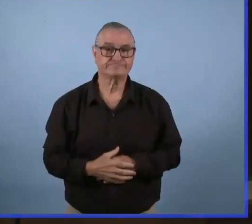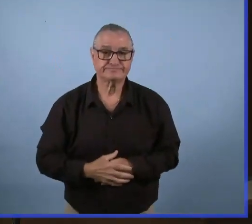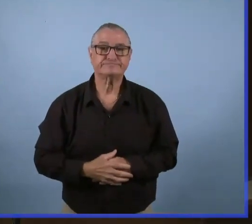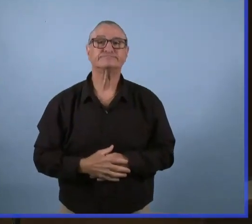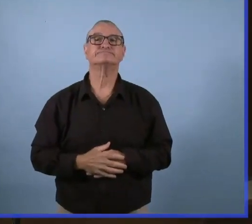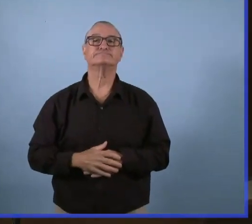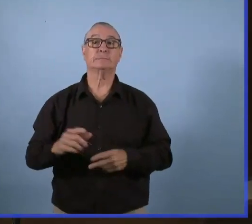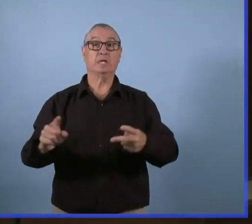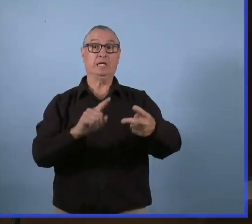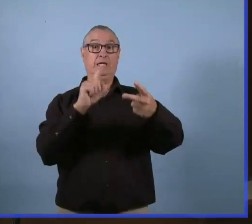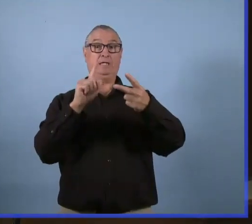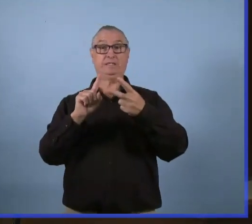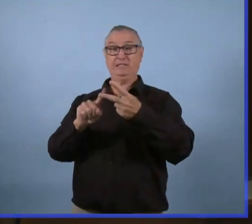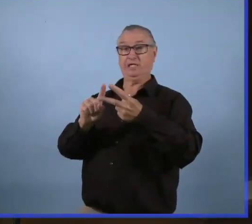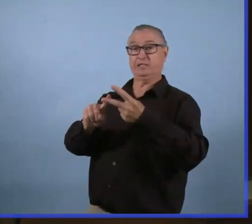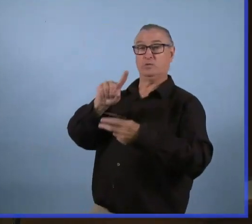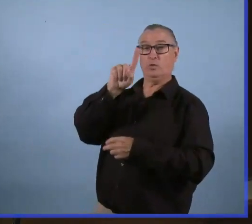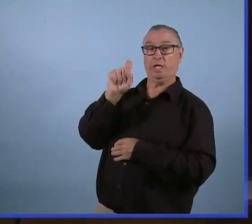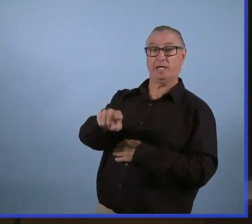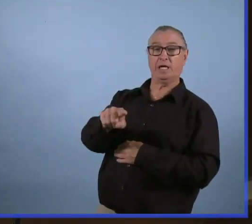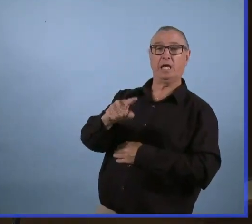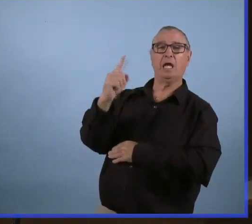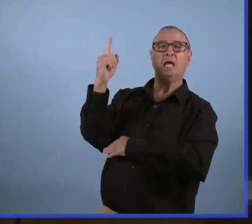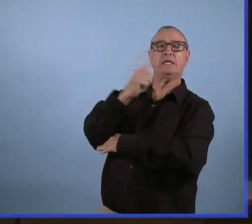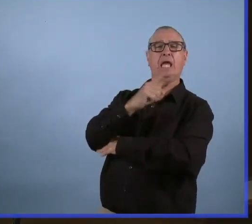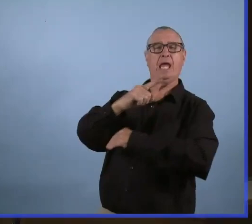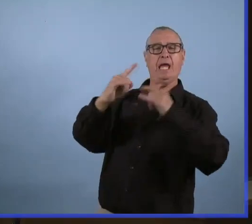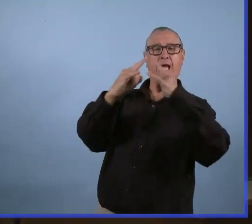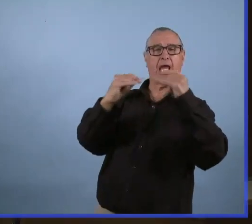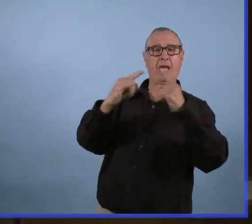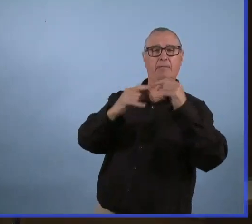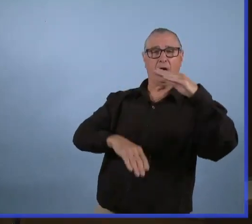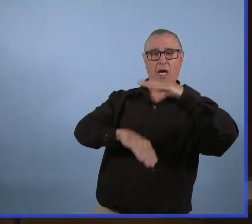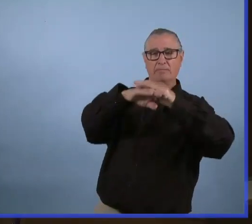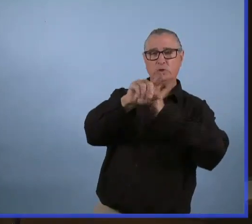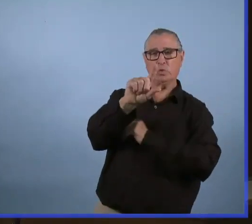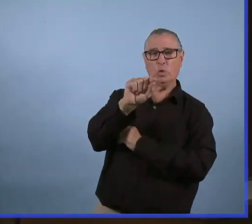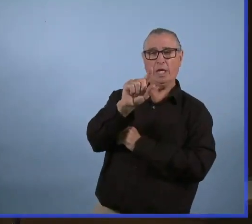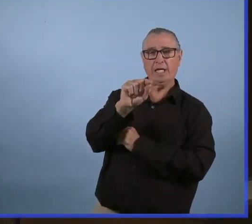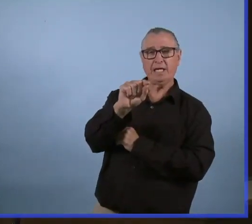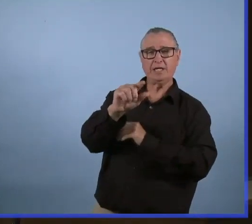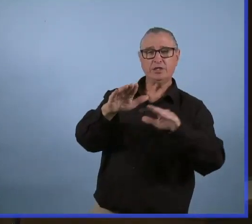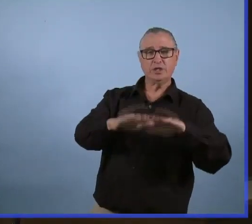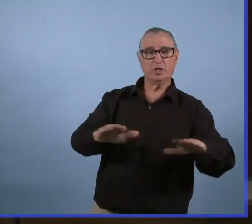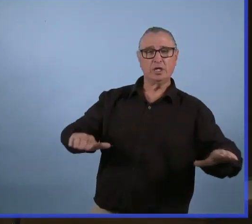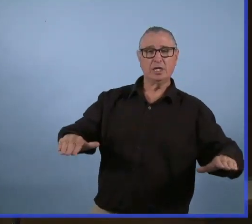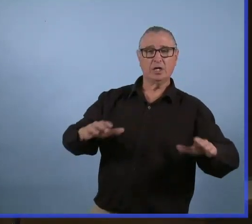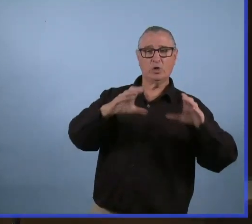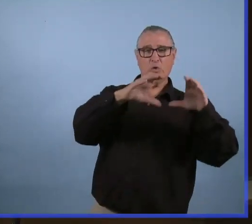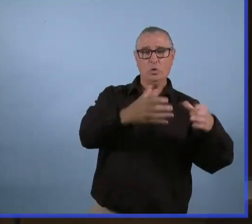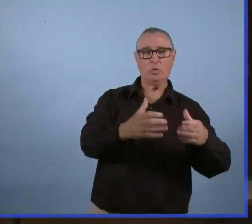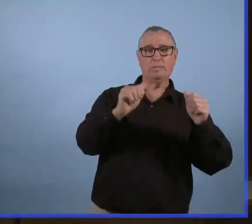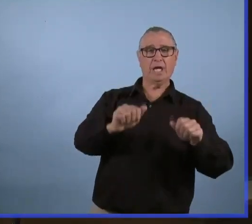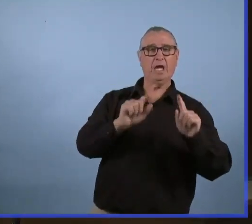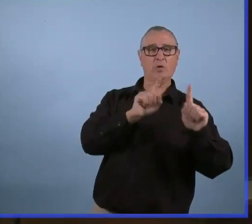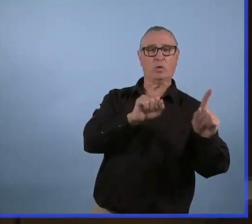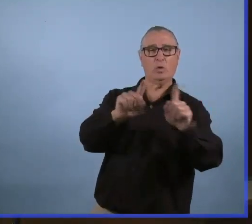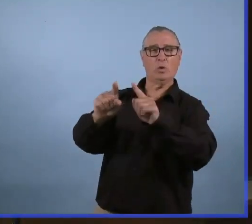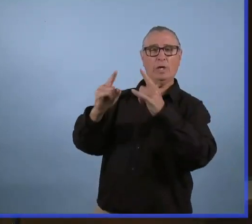Et au niveau des camps de jour, je pense que c'est 20 enfants qui peuvent